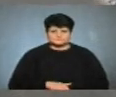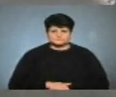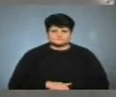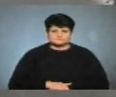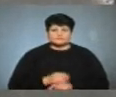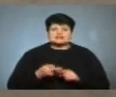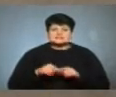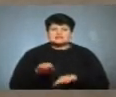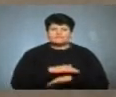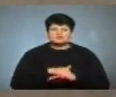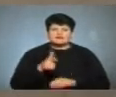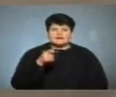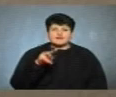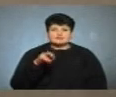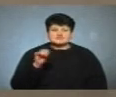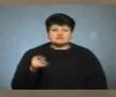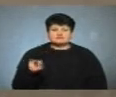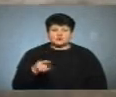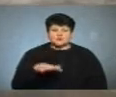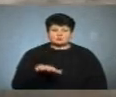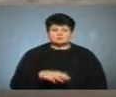Це вулиця Галицька у Тернополі.